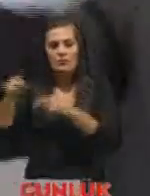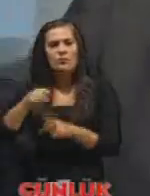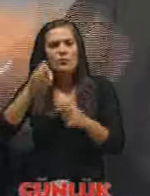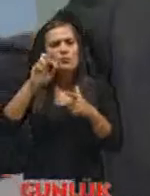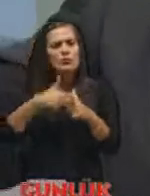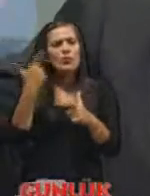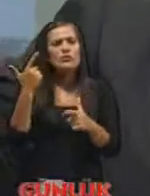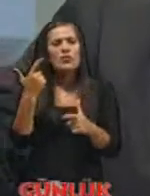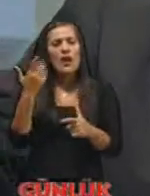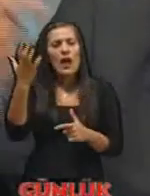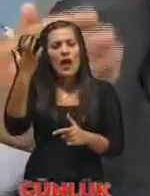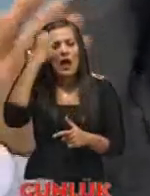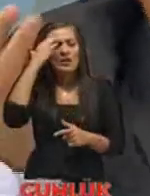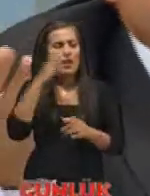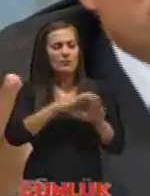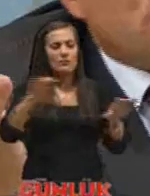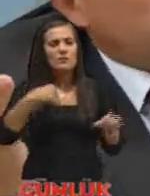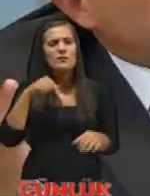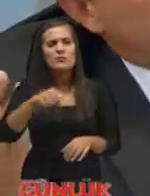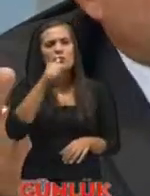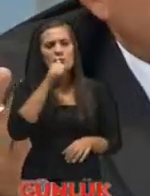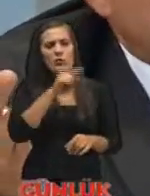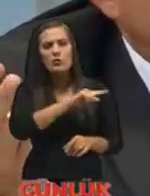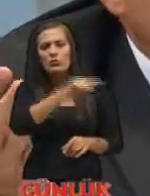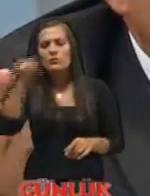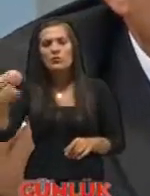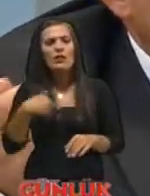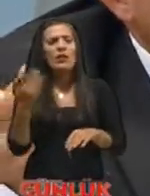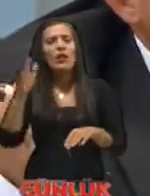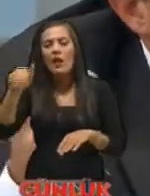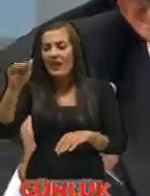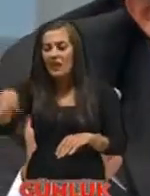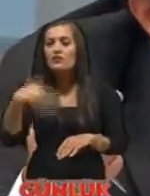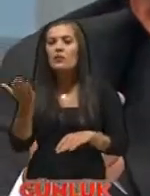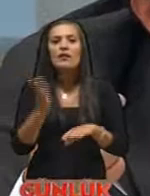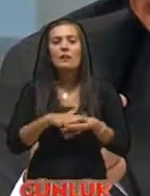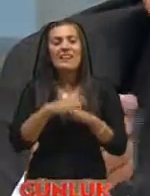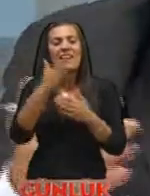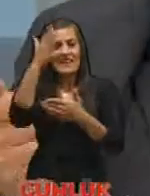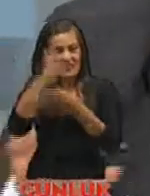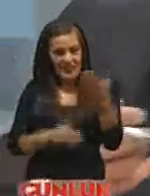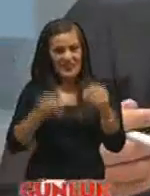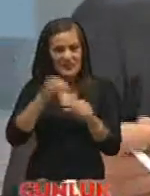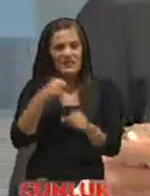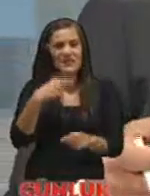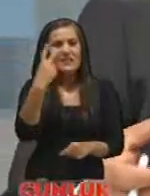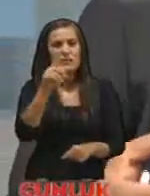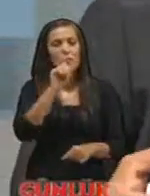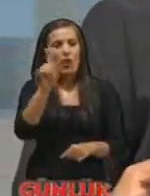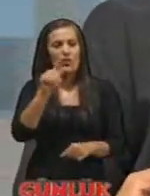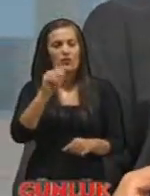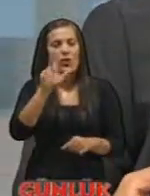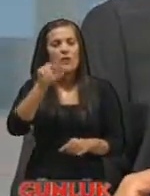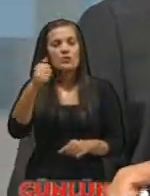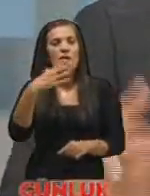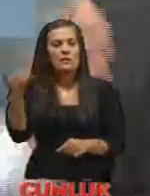projenin ana hatları biz bu suyu Geçitköy göletine geldikten sonra ne yapacağız? Tam yarısını ki bizim 2010'daki ihtiyacımız 36